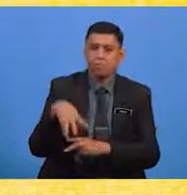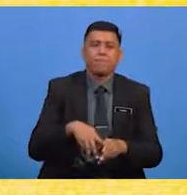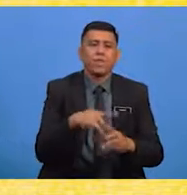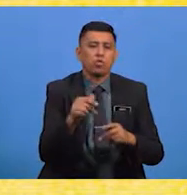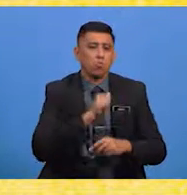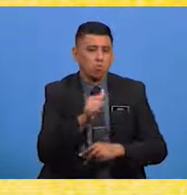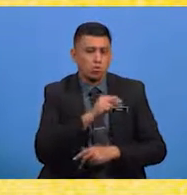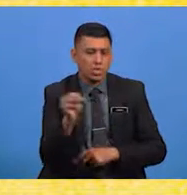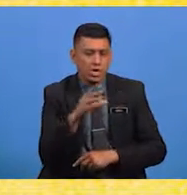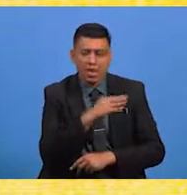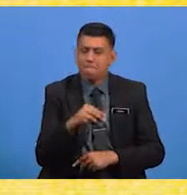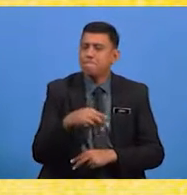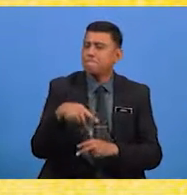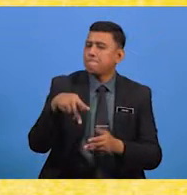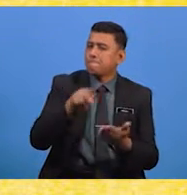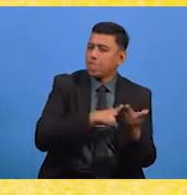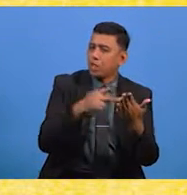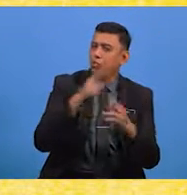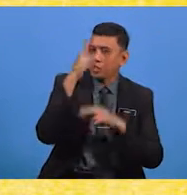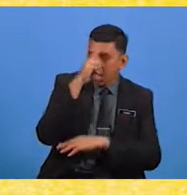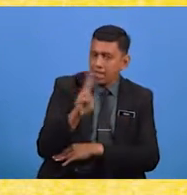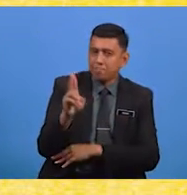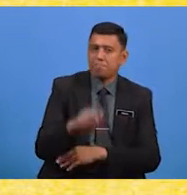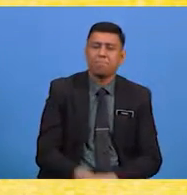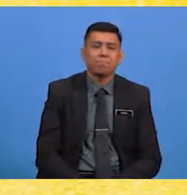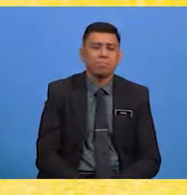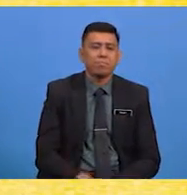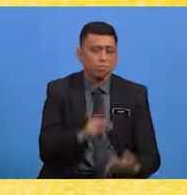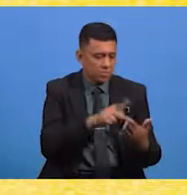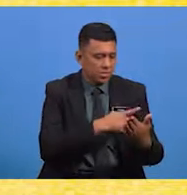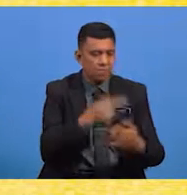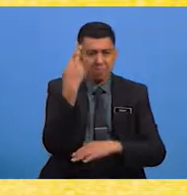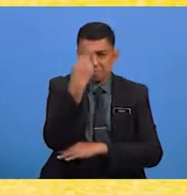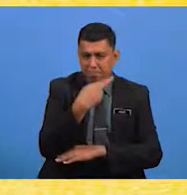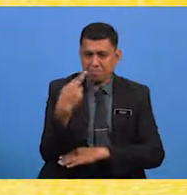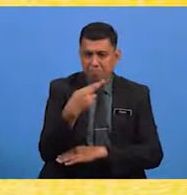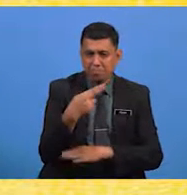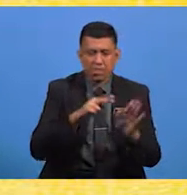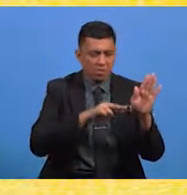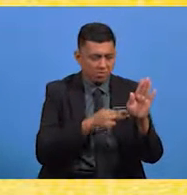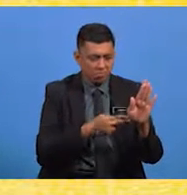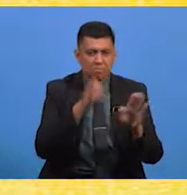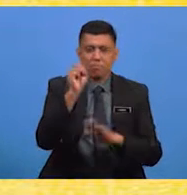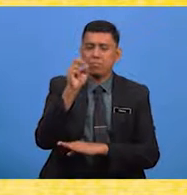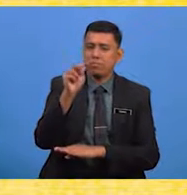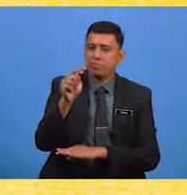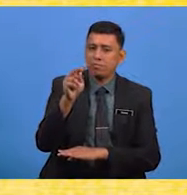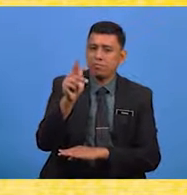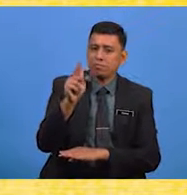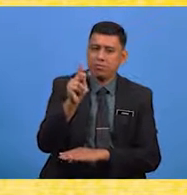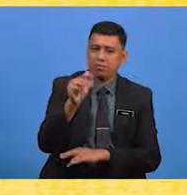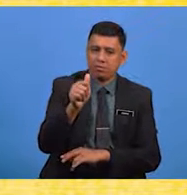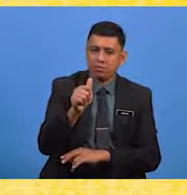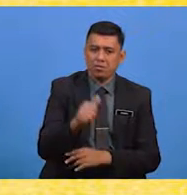Dan pantun agama Pantun merupakan unsur estetika alamiah yang